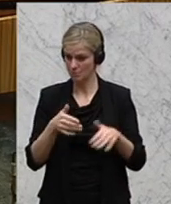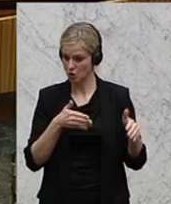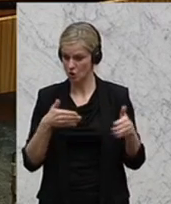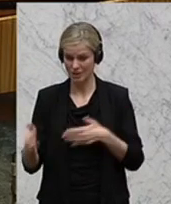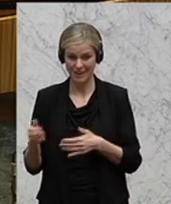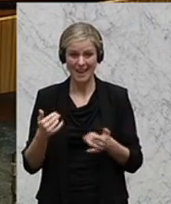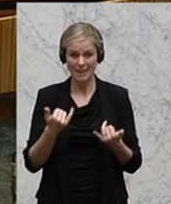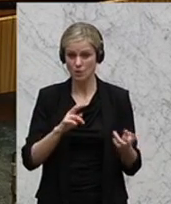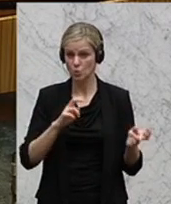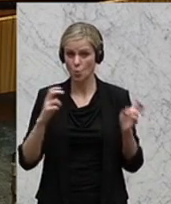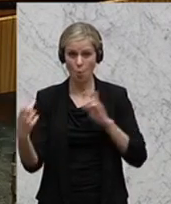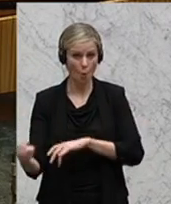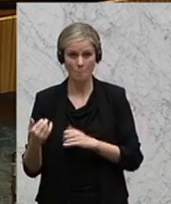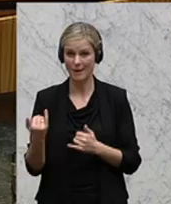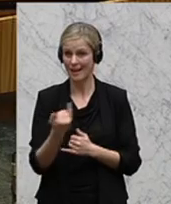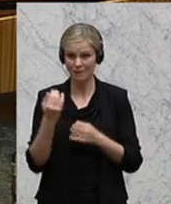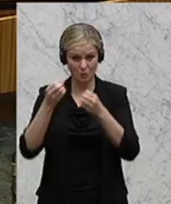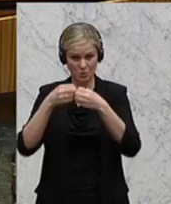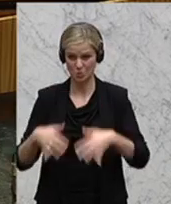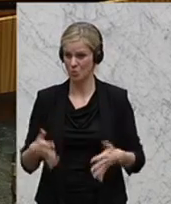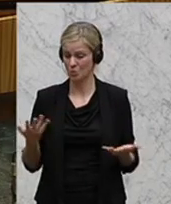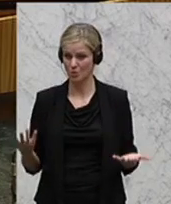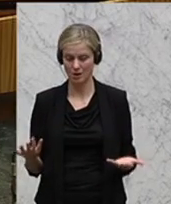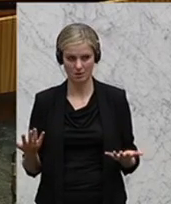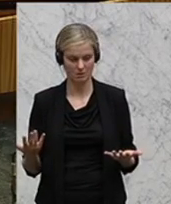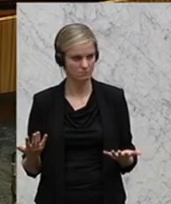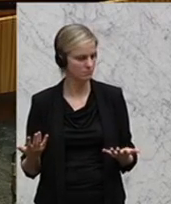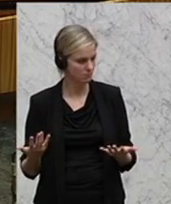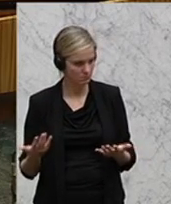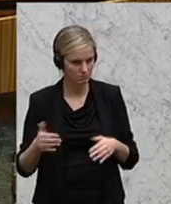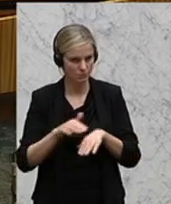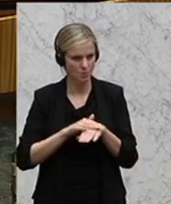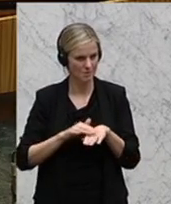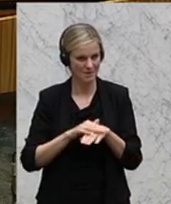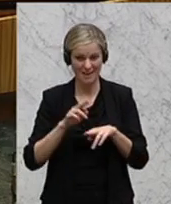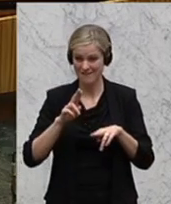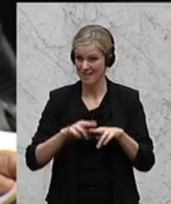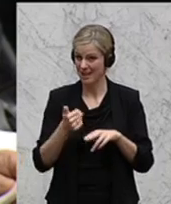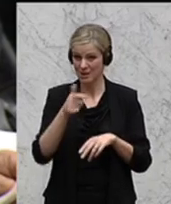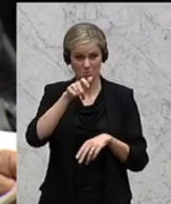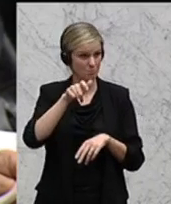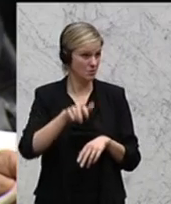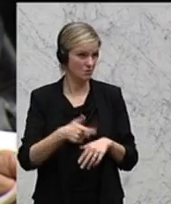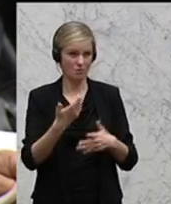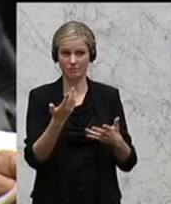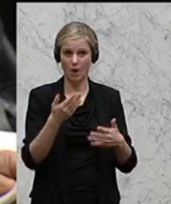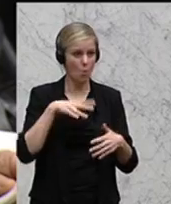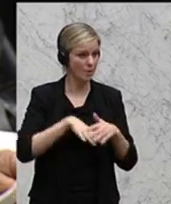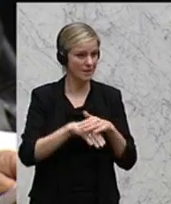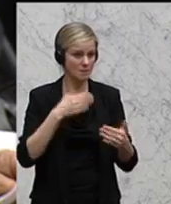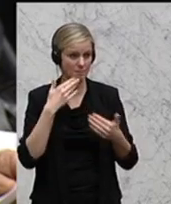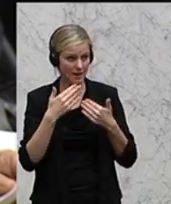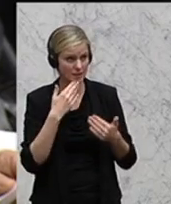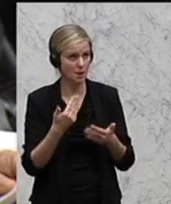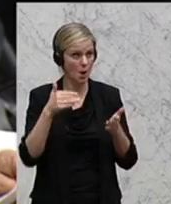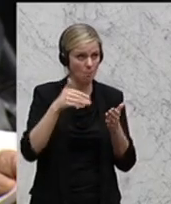Infrastrukturressorts zu setzen? Ja, ist es bei Ihnen üblich, wenn ein Unternehmensberater zu Ihnen kommt und Sie sagen, ich brauche